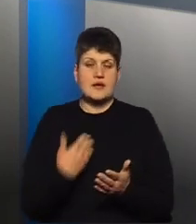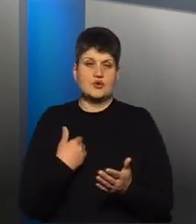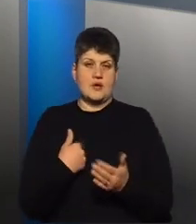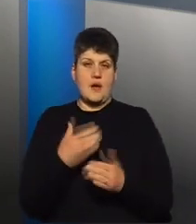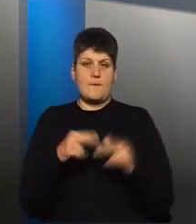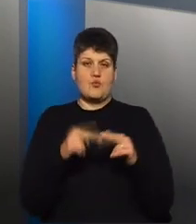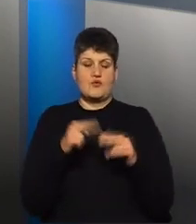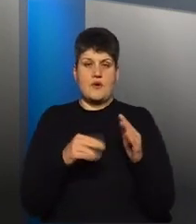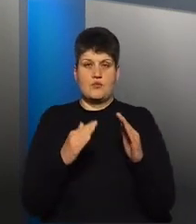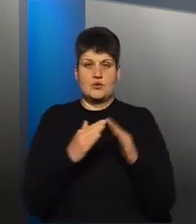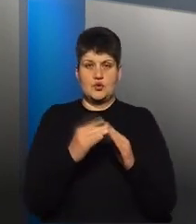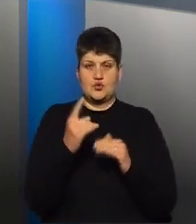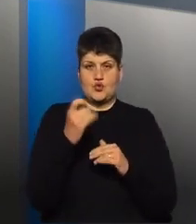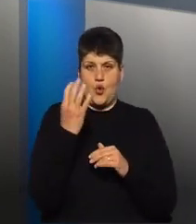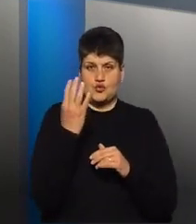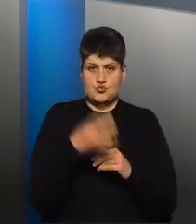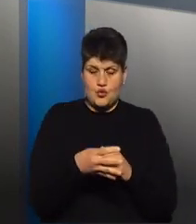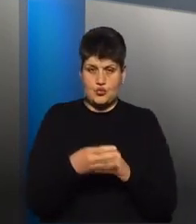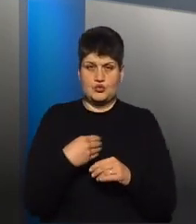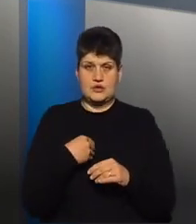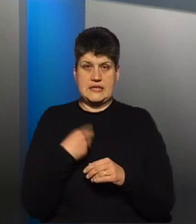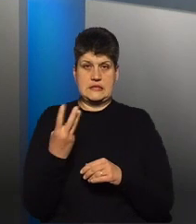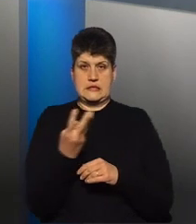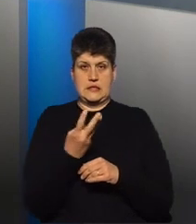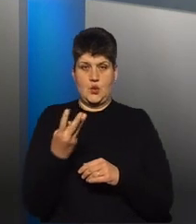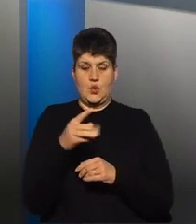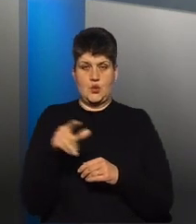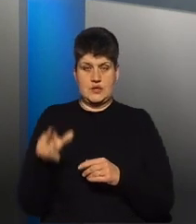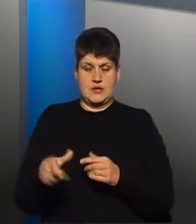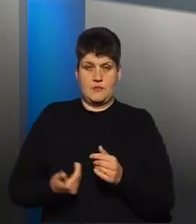квадратів, і в нас три людини в будинку проживає,